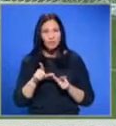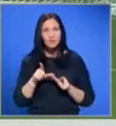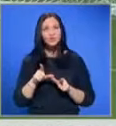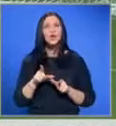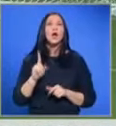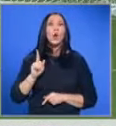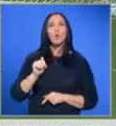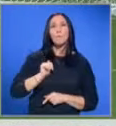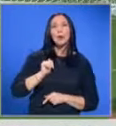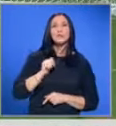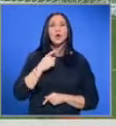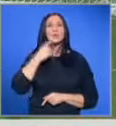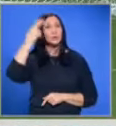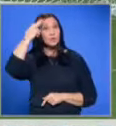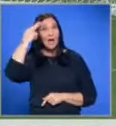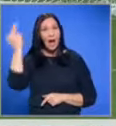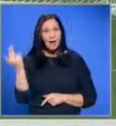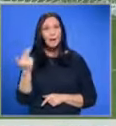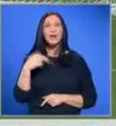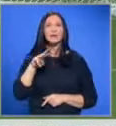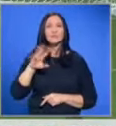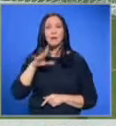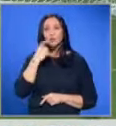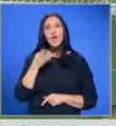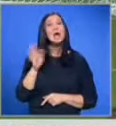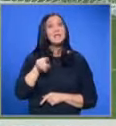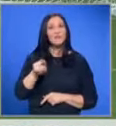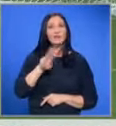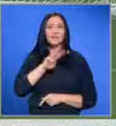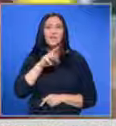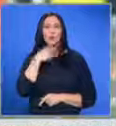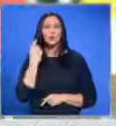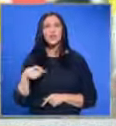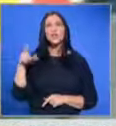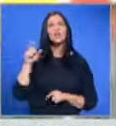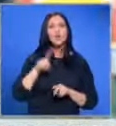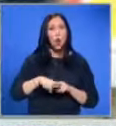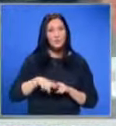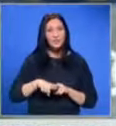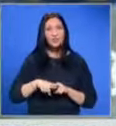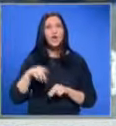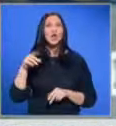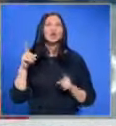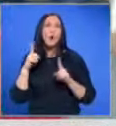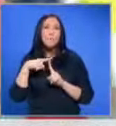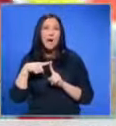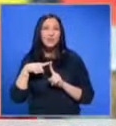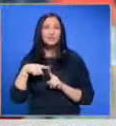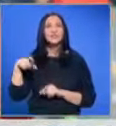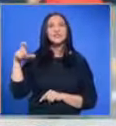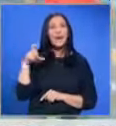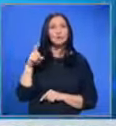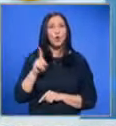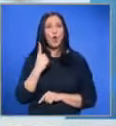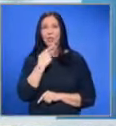Ал Адала от Сълдинска Арабия е на 35 години. След него се нареждат 33-годишните Стеван Йоветич и Жарко Томашевич, както и Стефан